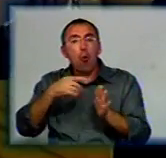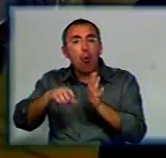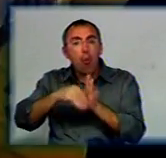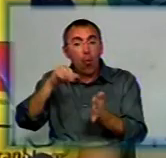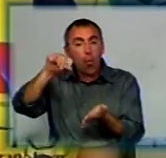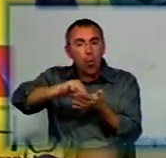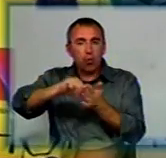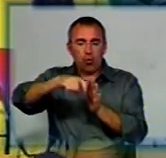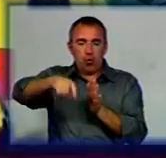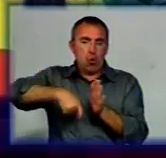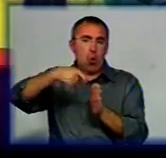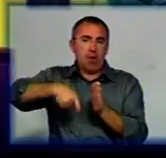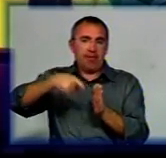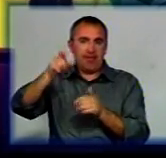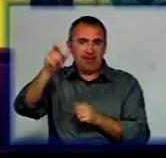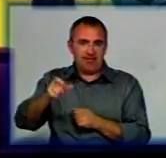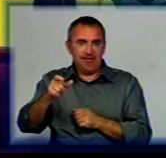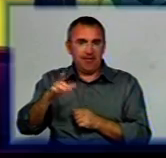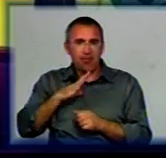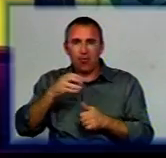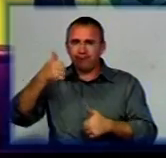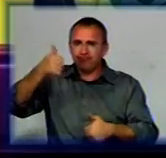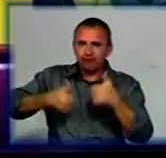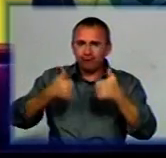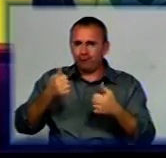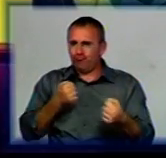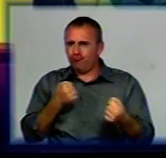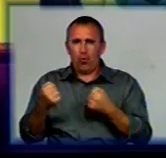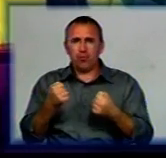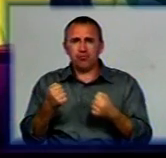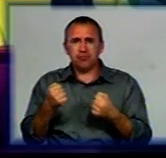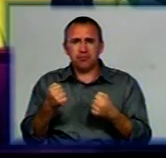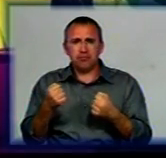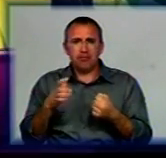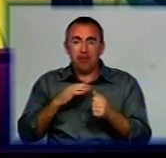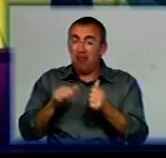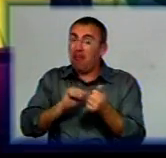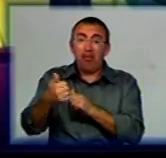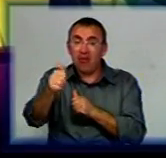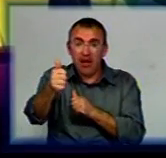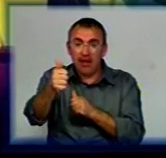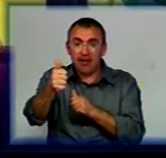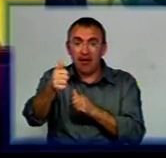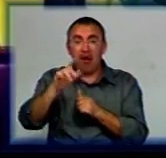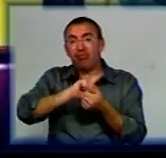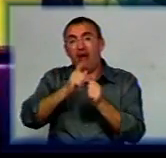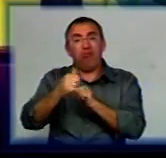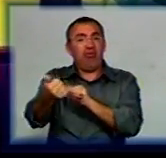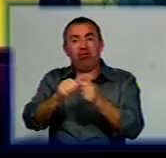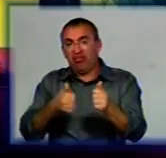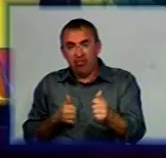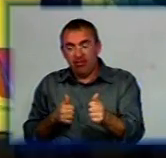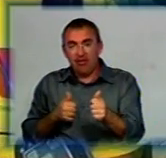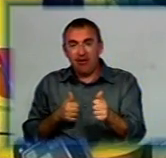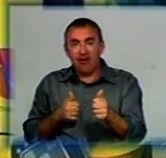з Донецьку. Приємно. Боряба, насправді, була жорстка. То виходили в лідери, то, наоборот, подальше. Ну,